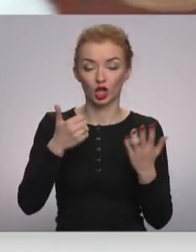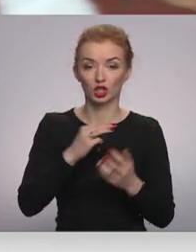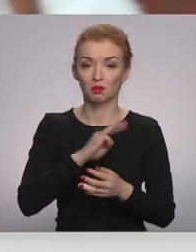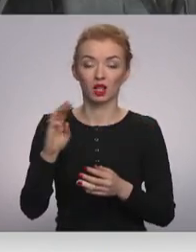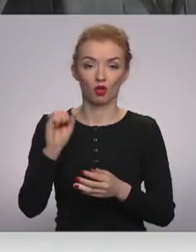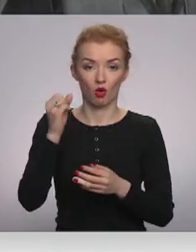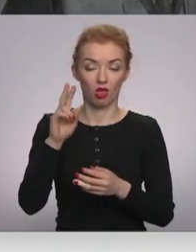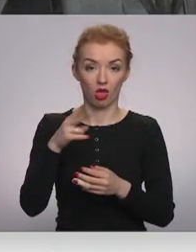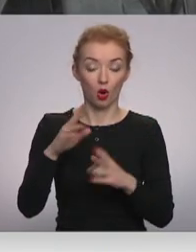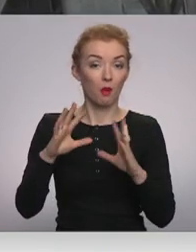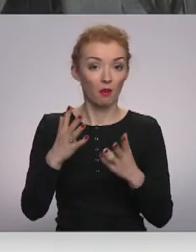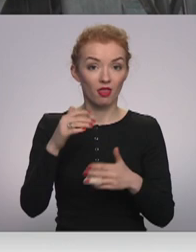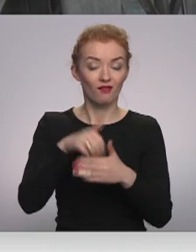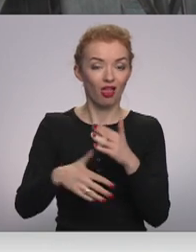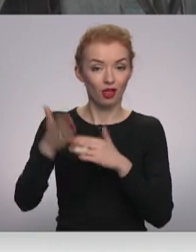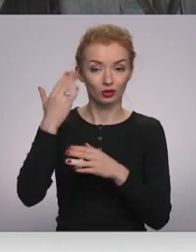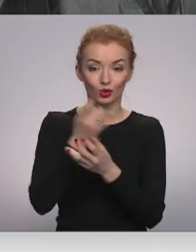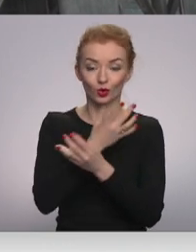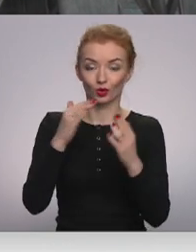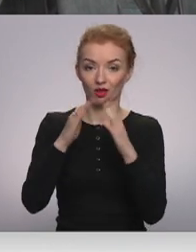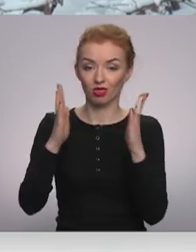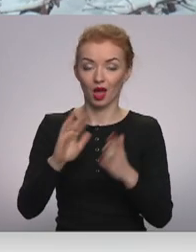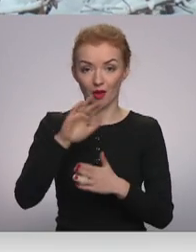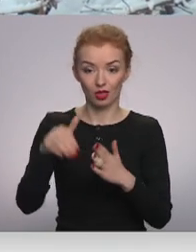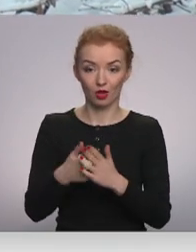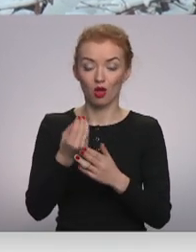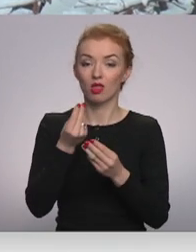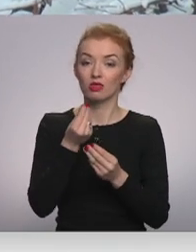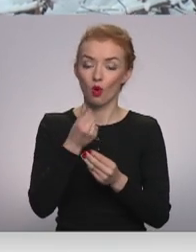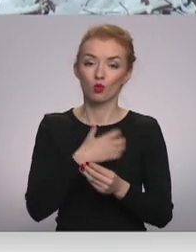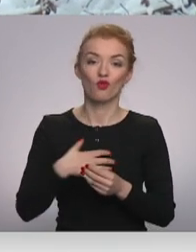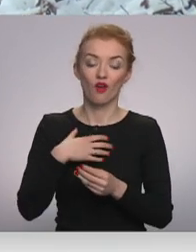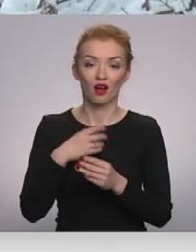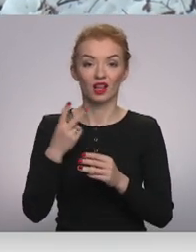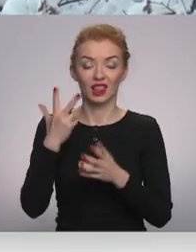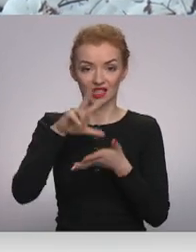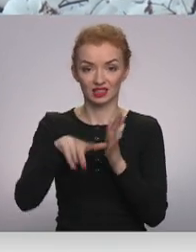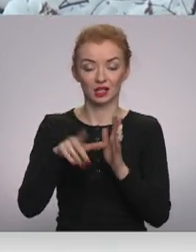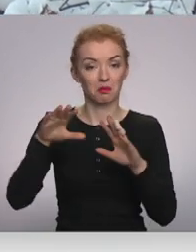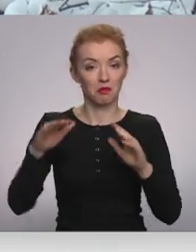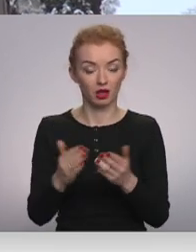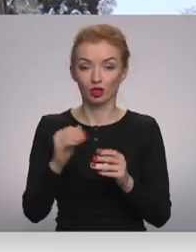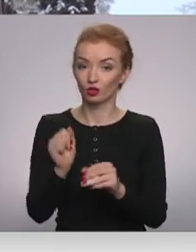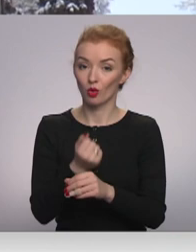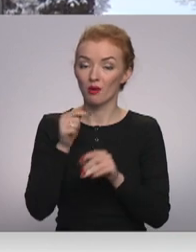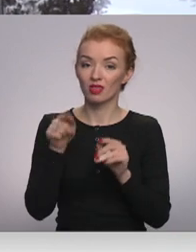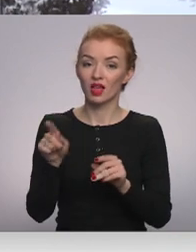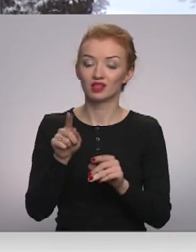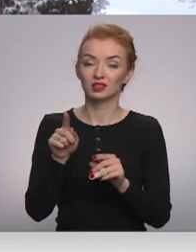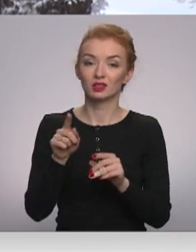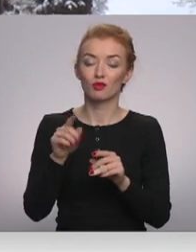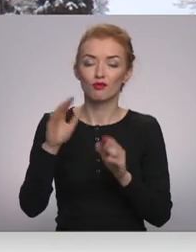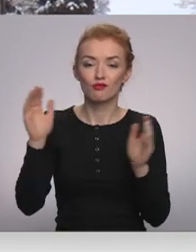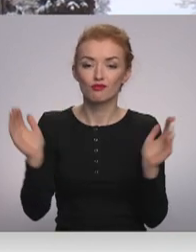miljoni eiro, bet vēsturiskā kultūras nam atjaunošanai naudas vajadzētu pat trīsēs mazāk. Tomēr tas esot pārāk